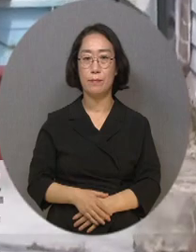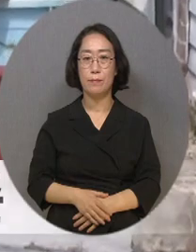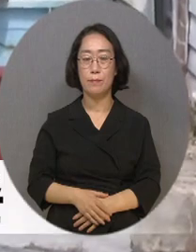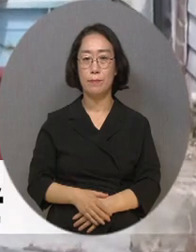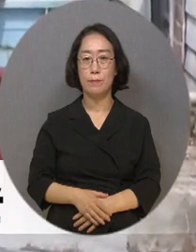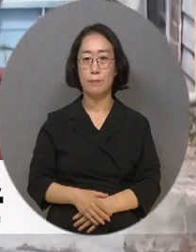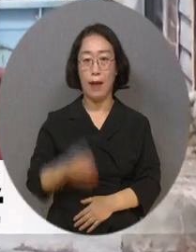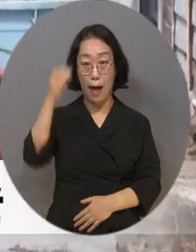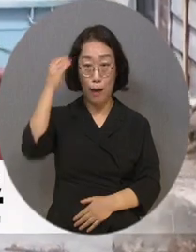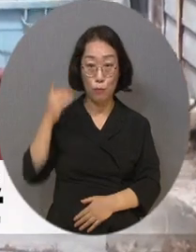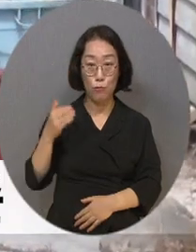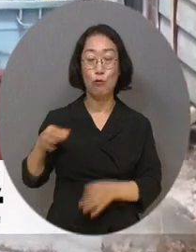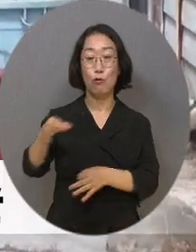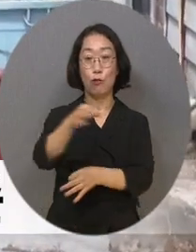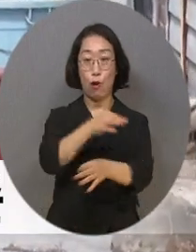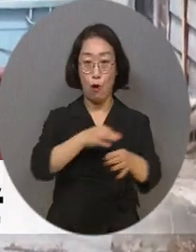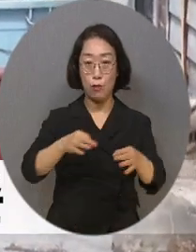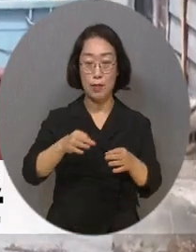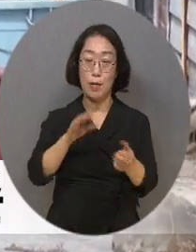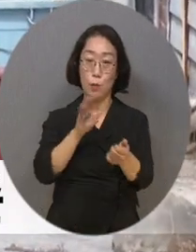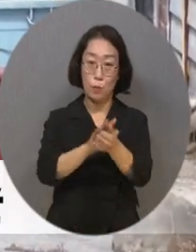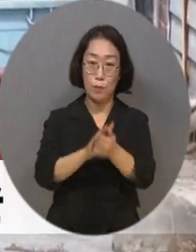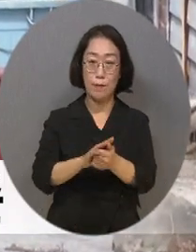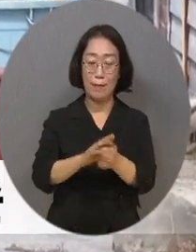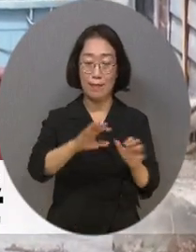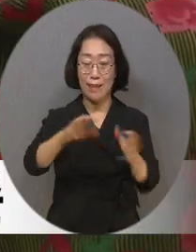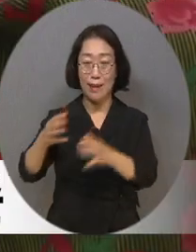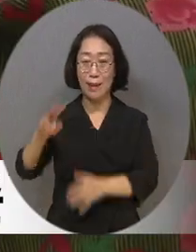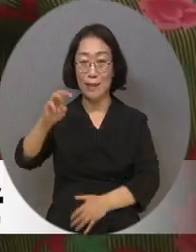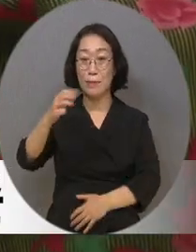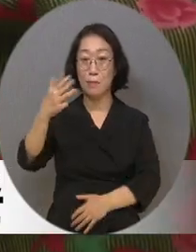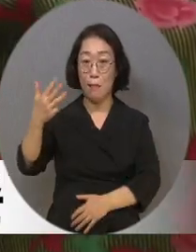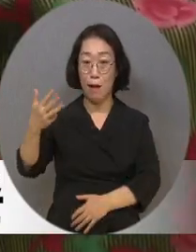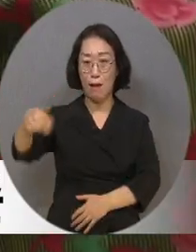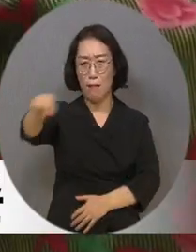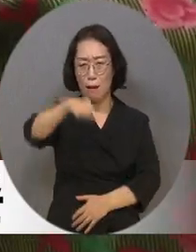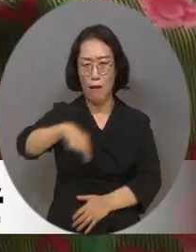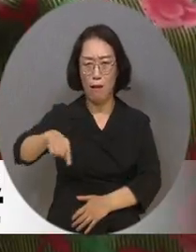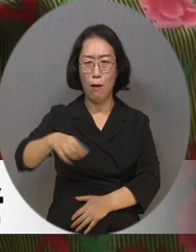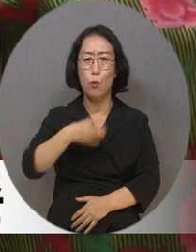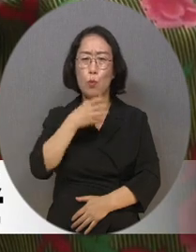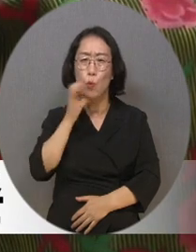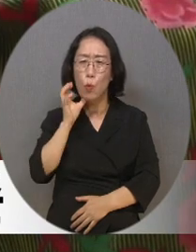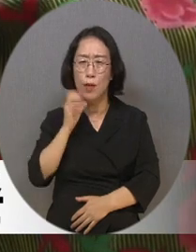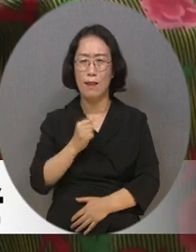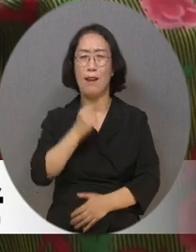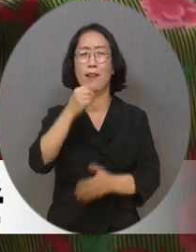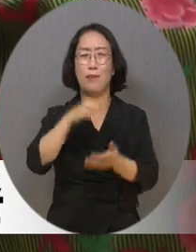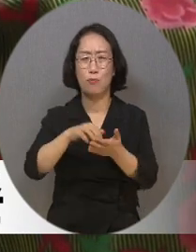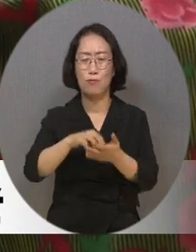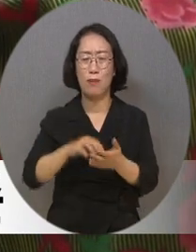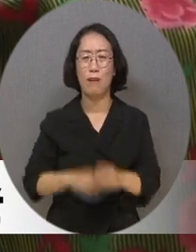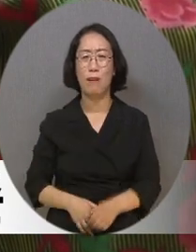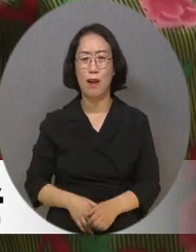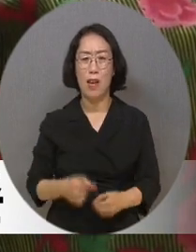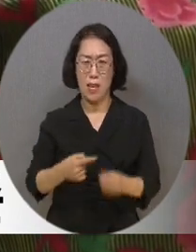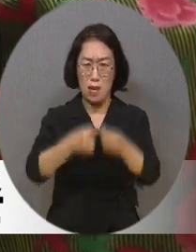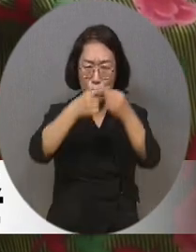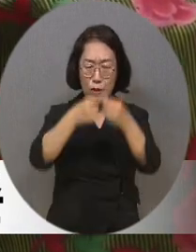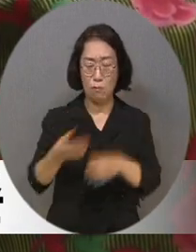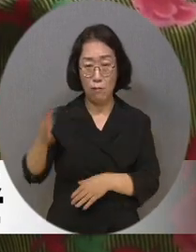한국은 경제협력개발기구 38개국 중 노인빈곤율은 1위인데 반해 이를 해결하기 위한 수단인